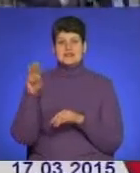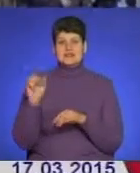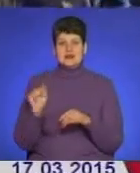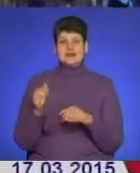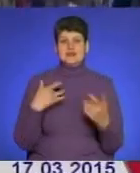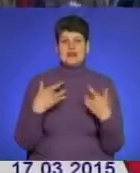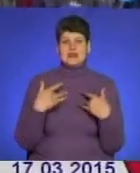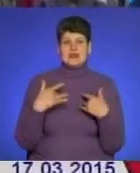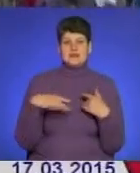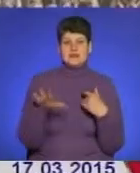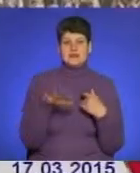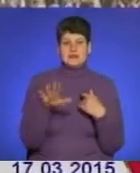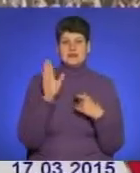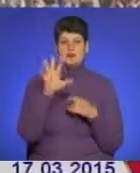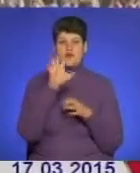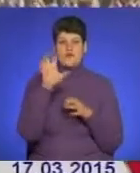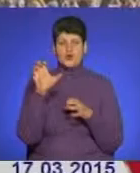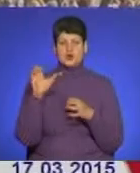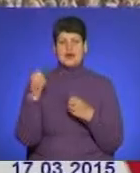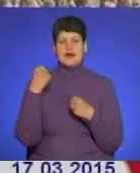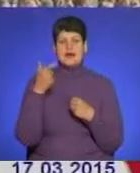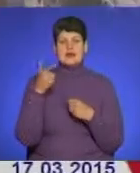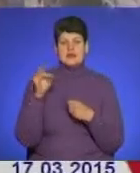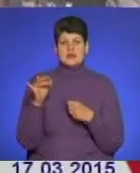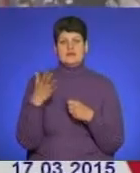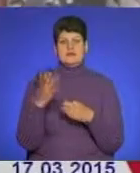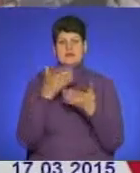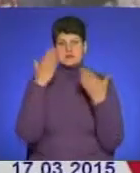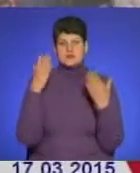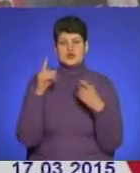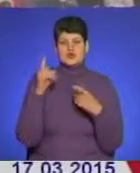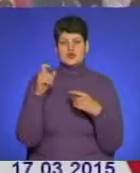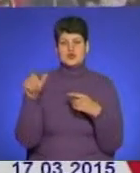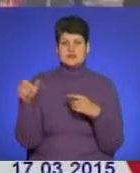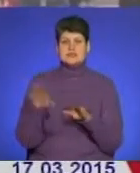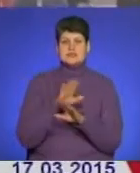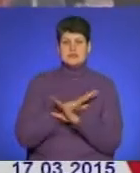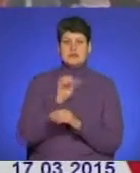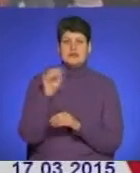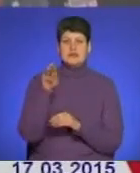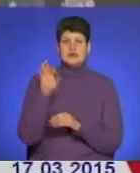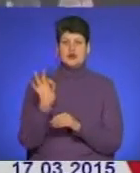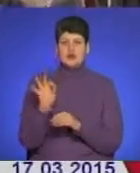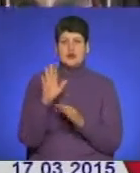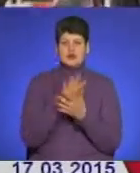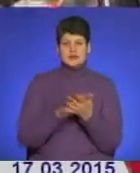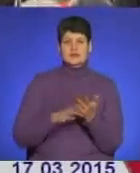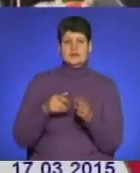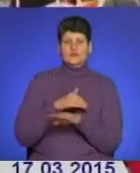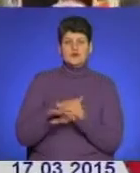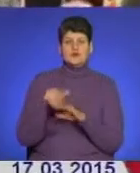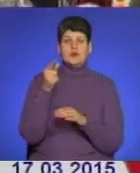будуть розміщені фото героїв Небесної сотні і загиблих в АТО. Далі – вулицями Грушевського і Листопадовою.